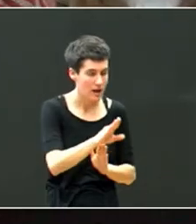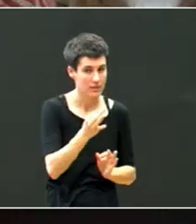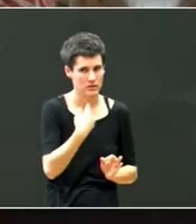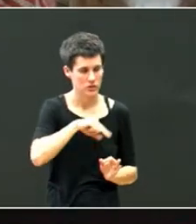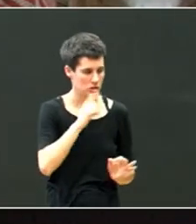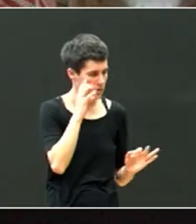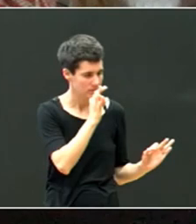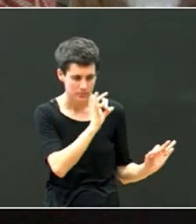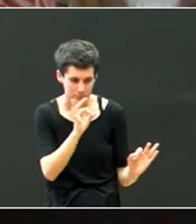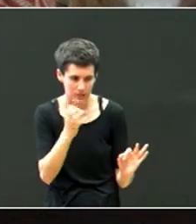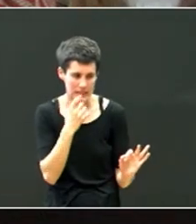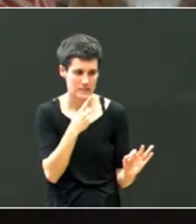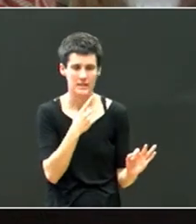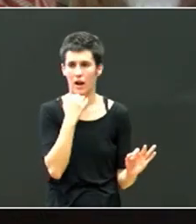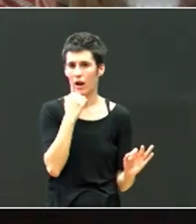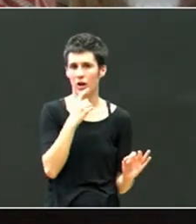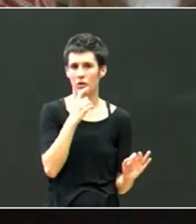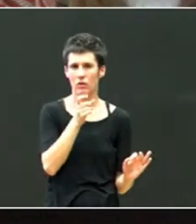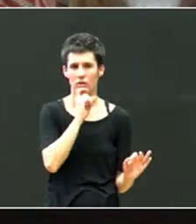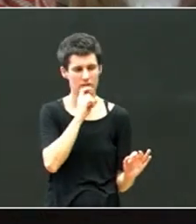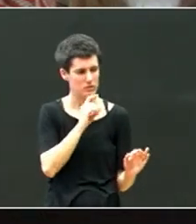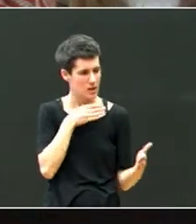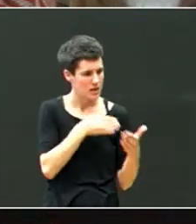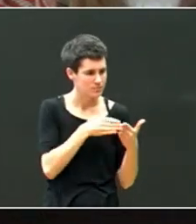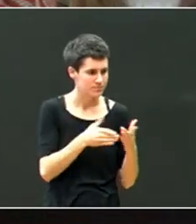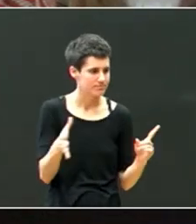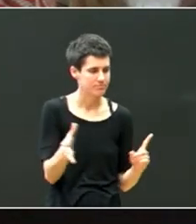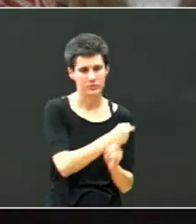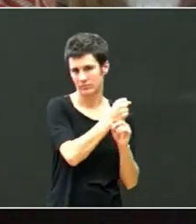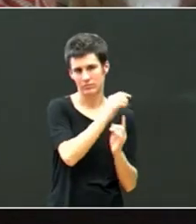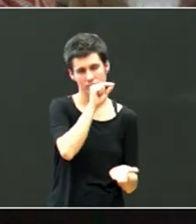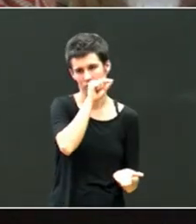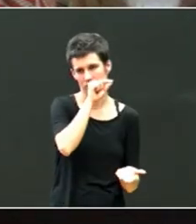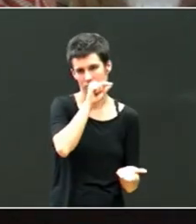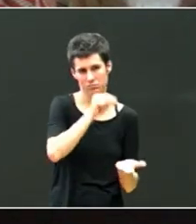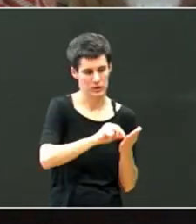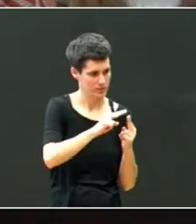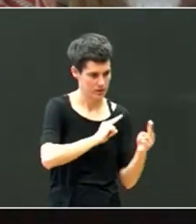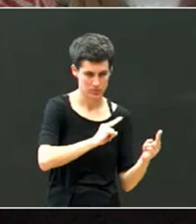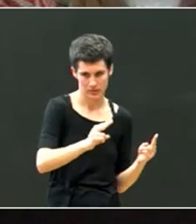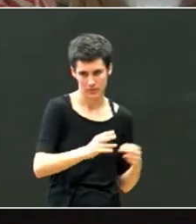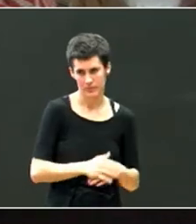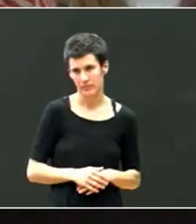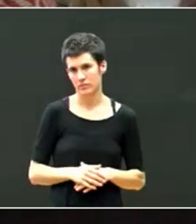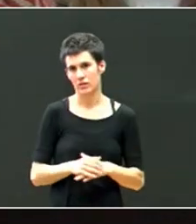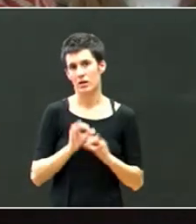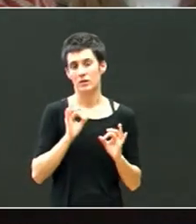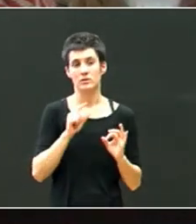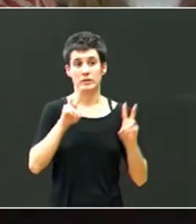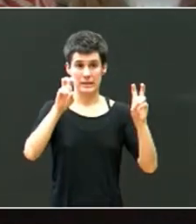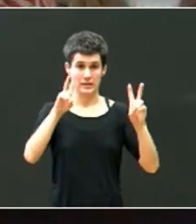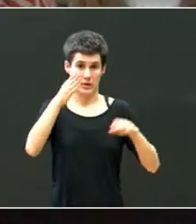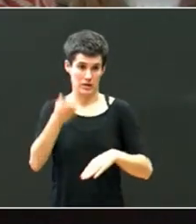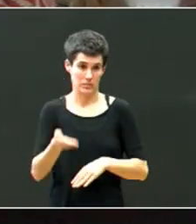dugula, eta salitasunak agertzen direnean, ba, bereala, atenditxo. Hori darlo, nagusi bat